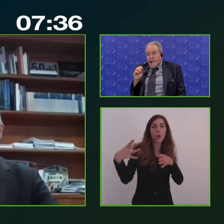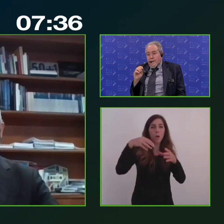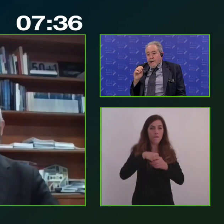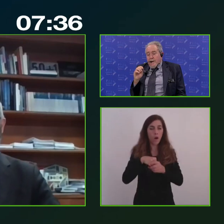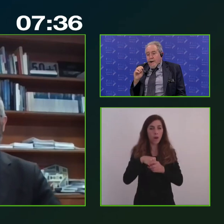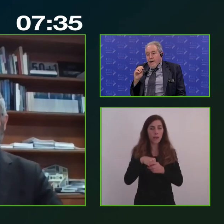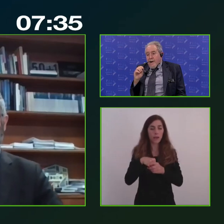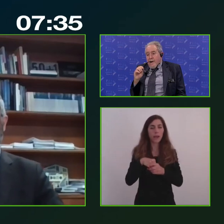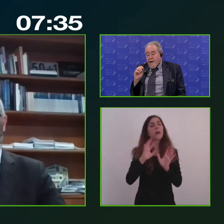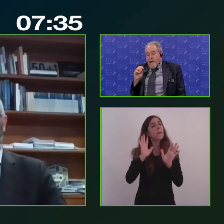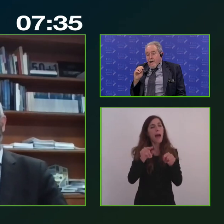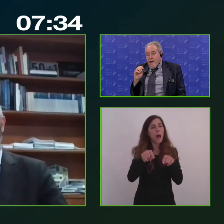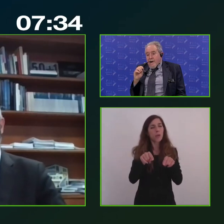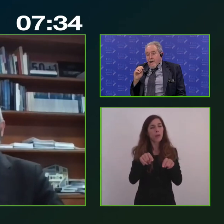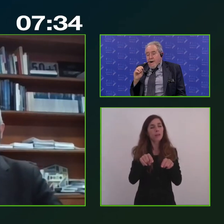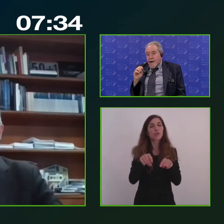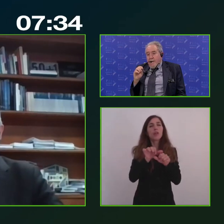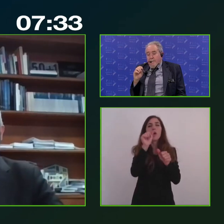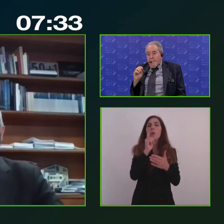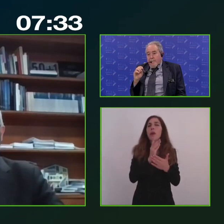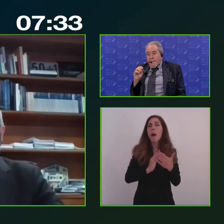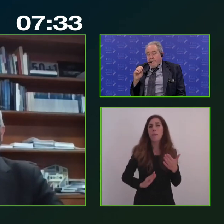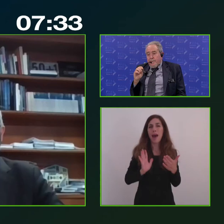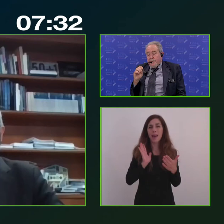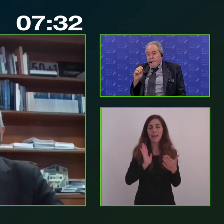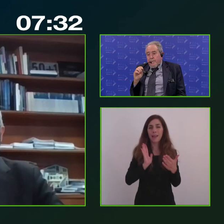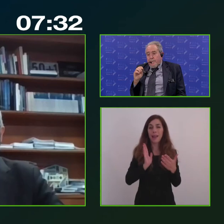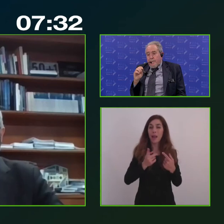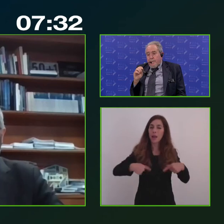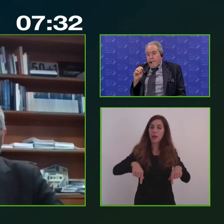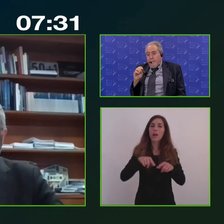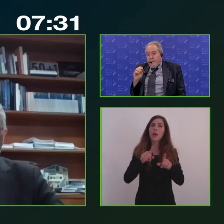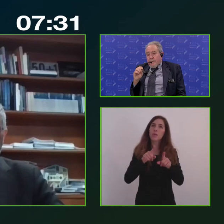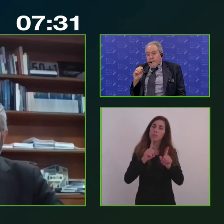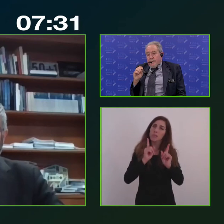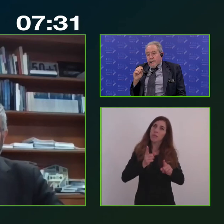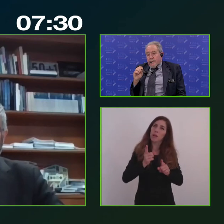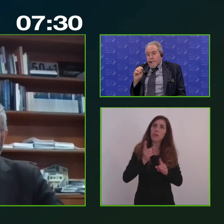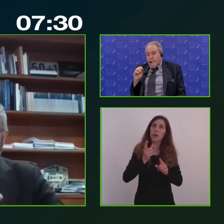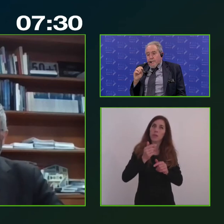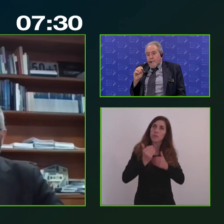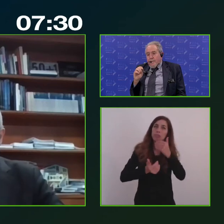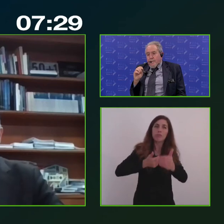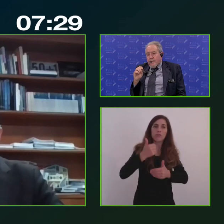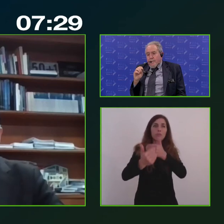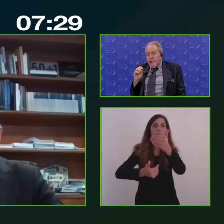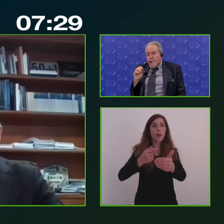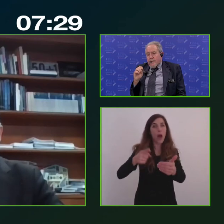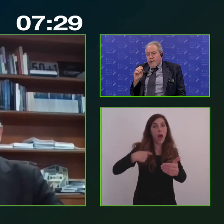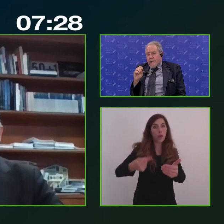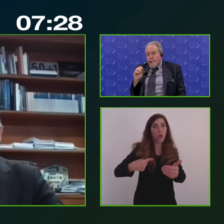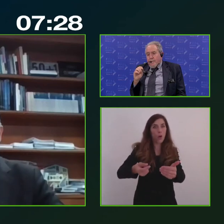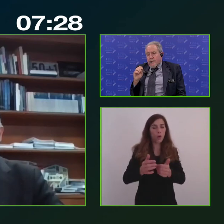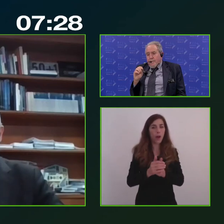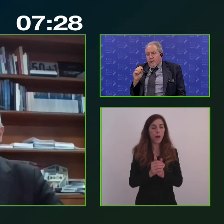Questo però è soltanto una parte del cammino che abbiamo davanti, perché ancora